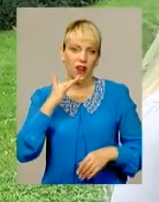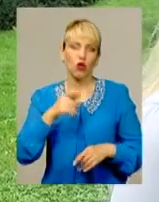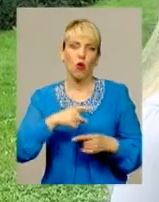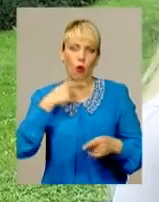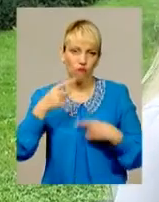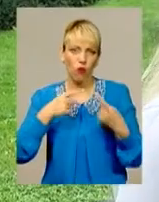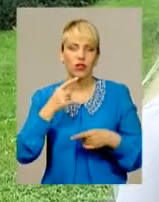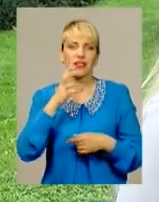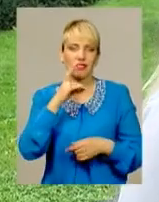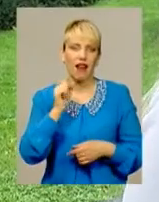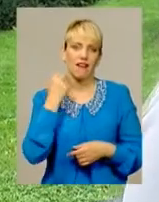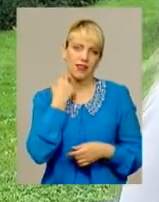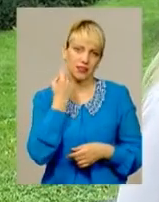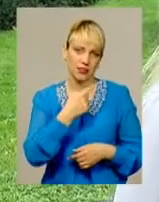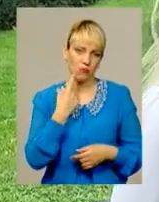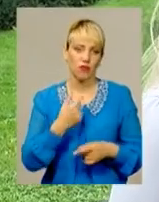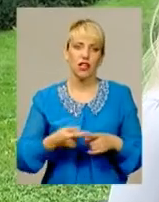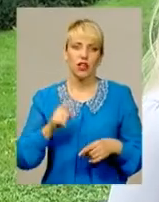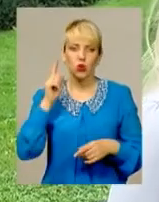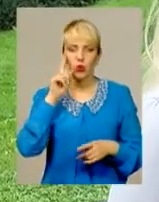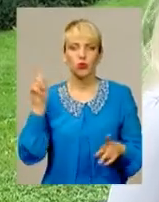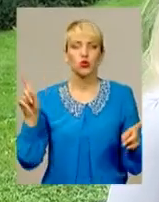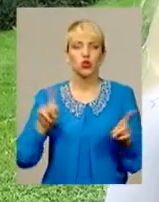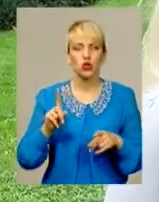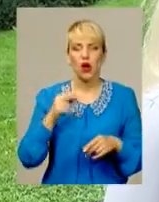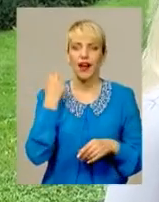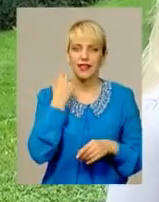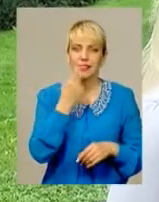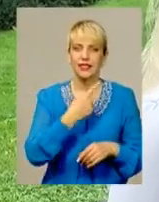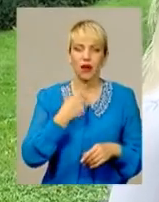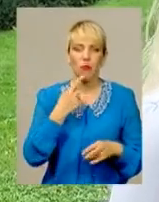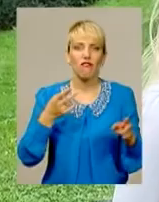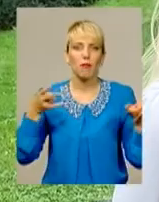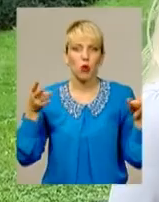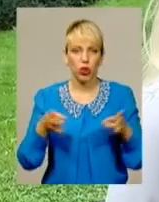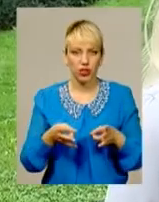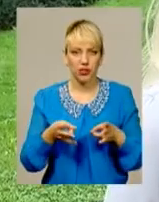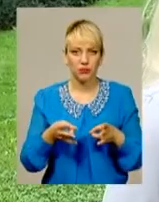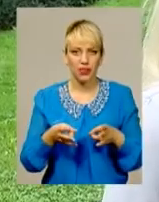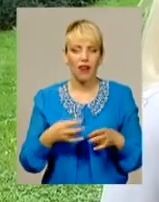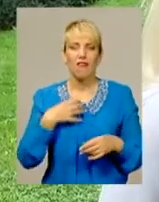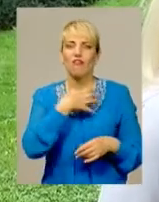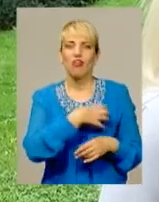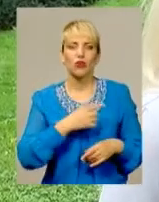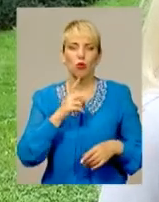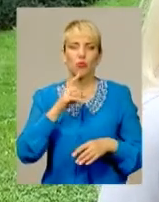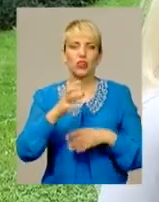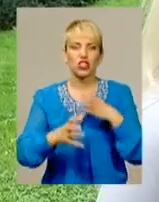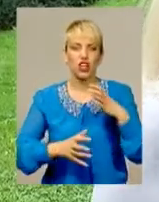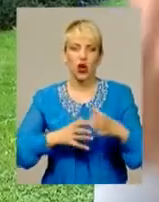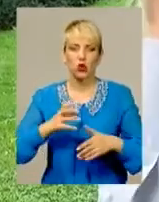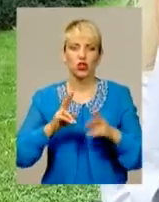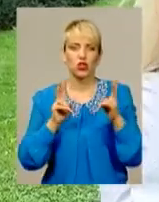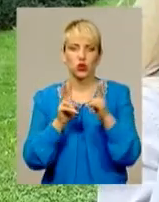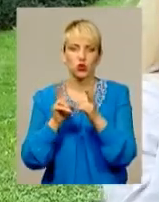Я думаю, що все ж таки англійська мова важлива і потрібна, бо так само і міжнародні зустрічі проводяться, і